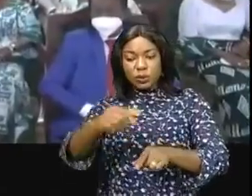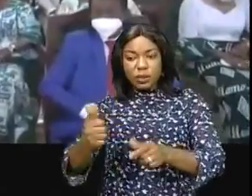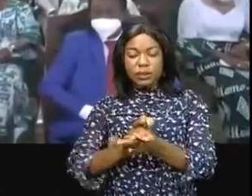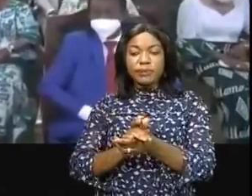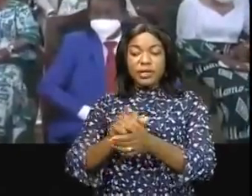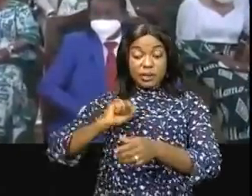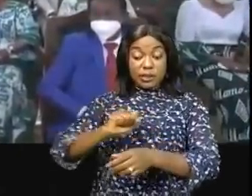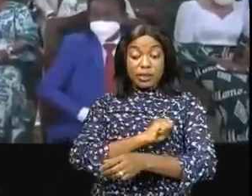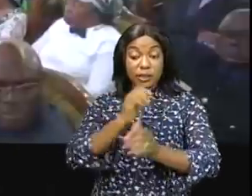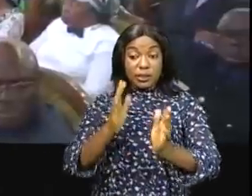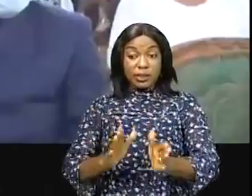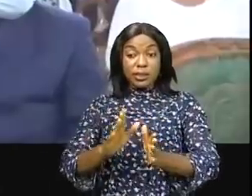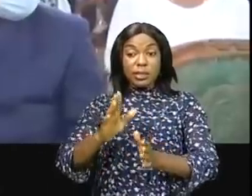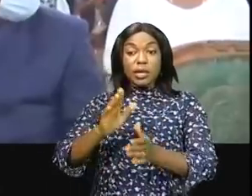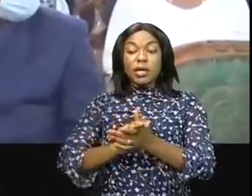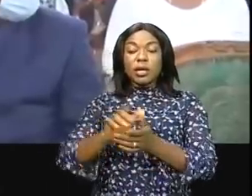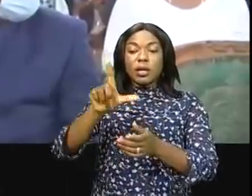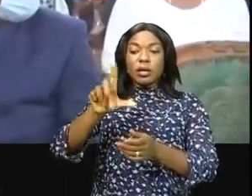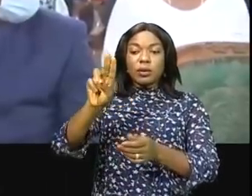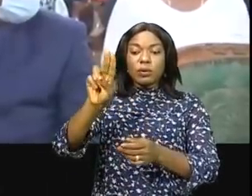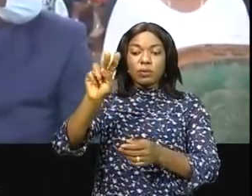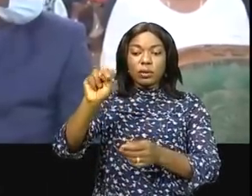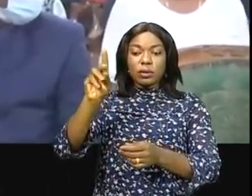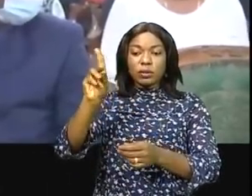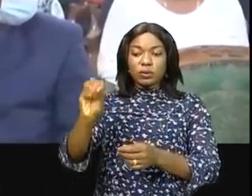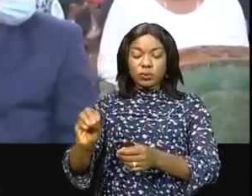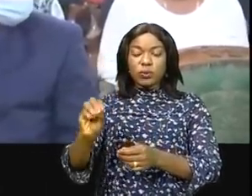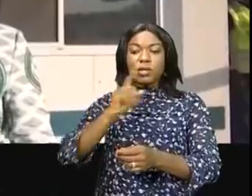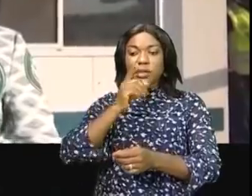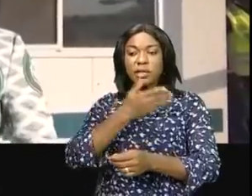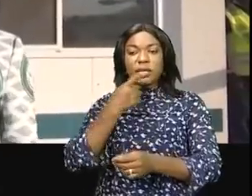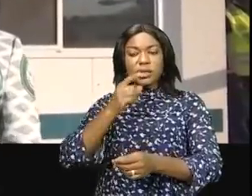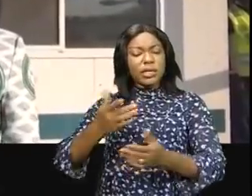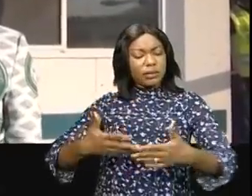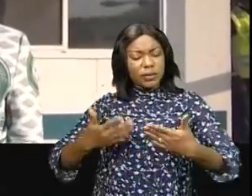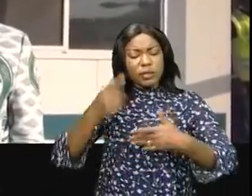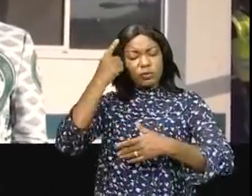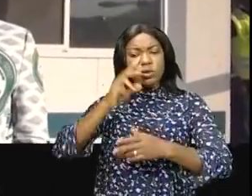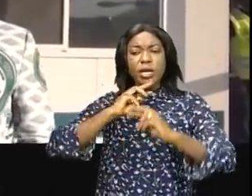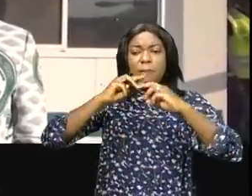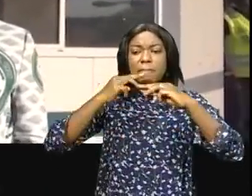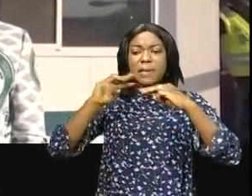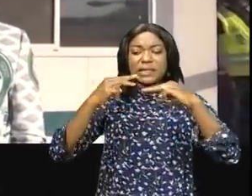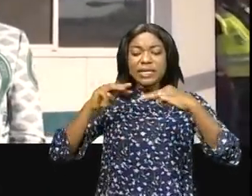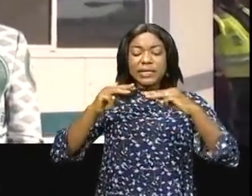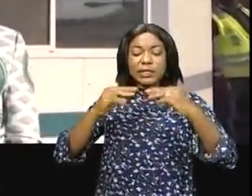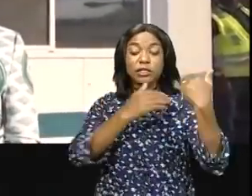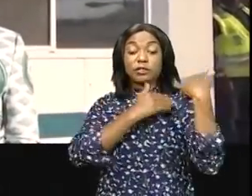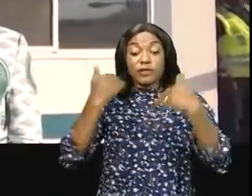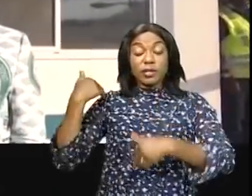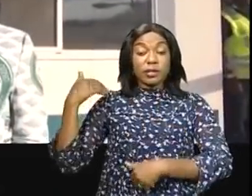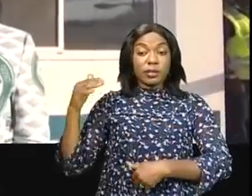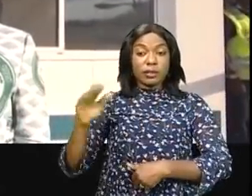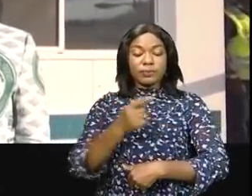qui s'est dissatisfait du déroulement de cette activité et du message du chef de l'État. D'abord, je suis très content, d'abord avec